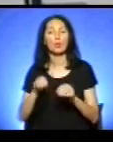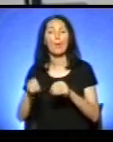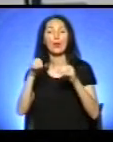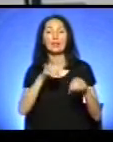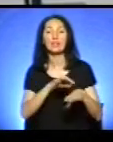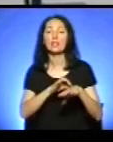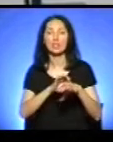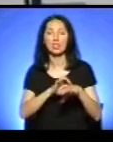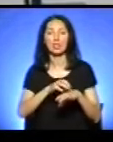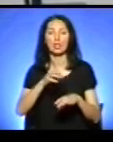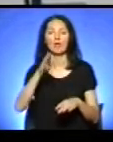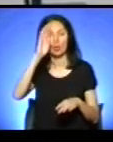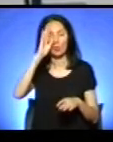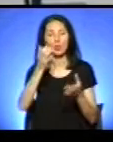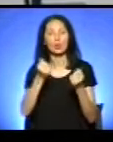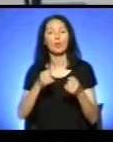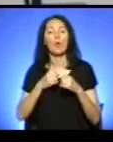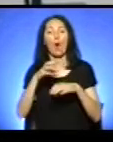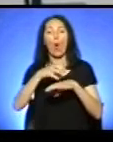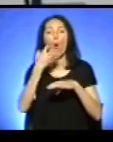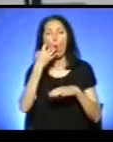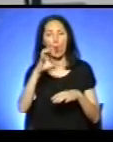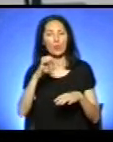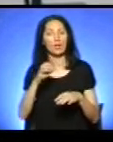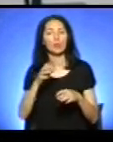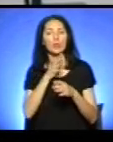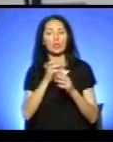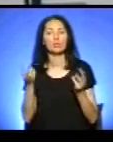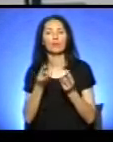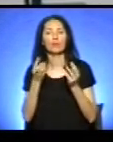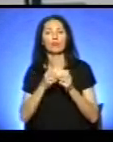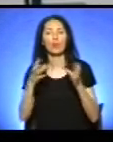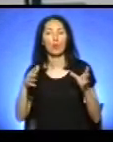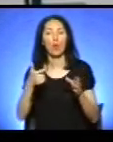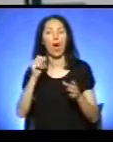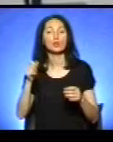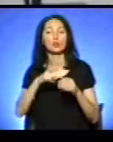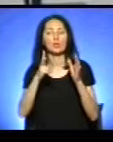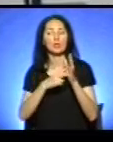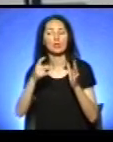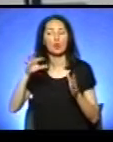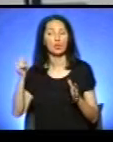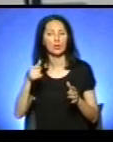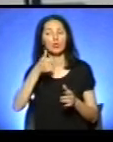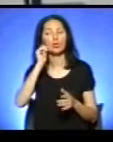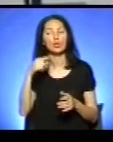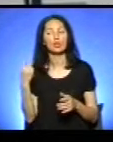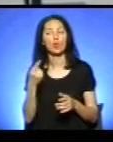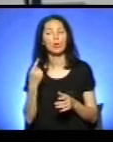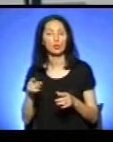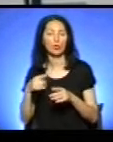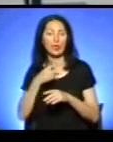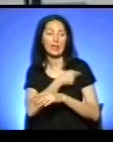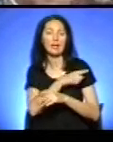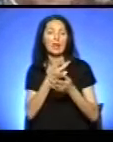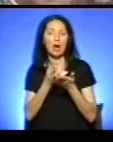Зазначу, Максим отримав опіки під час вибуху газу у Тернополі 17 липня. Вчора його з обласної лікарні перевели на лікування у Львів.